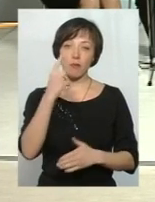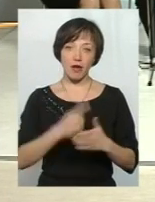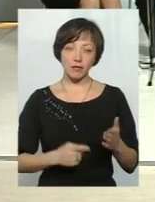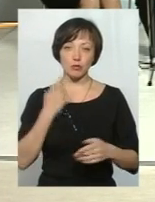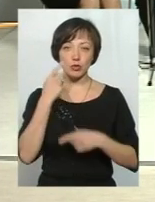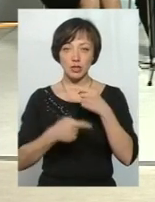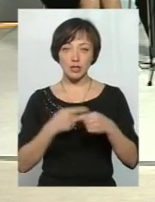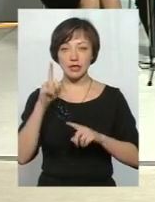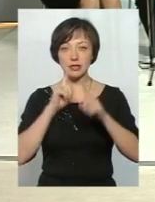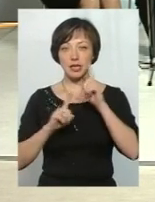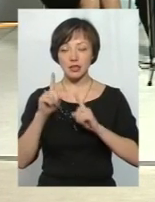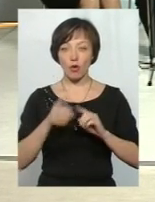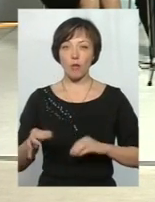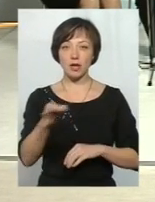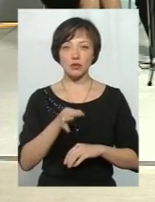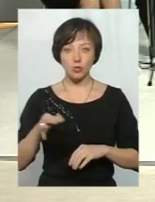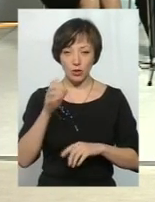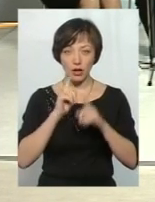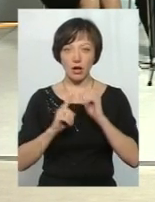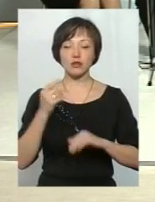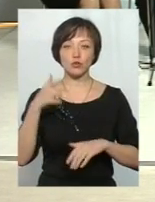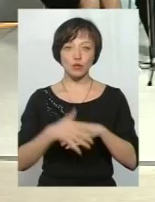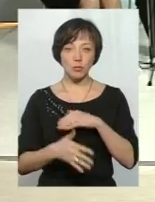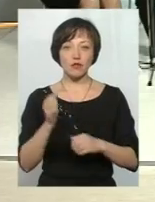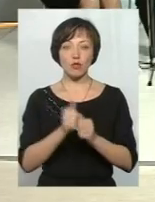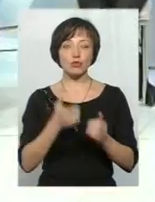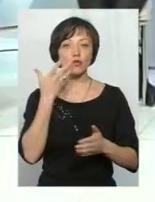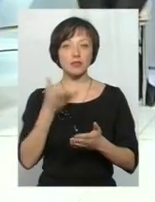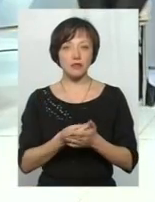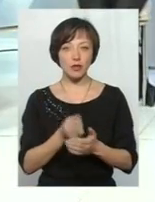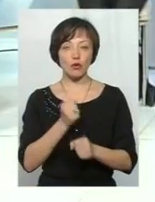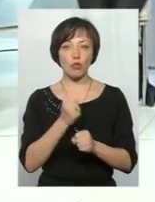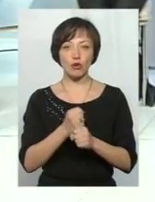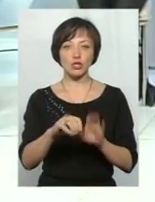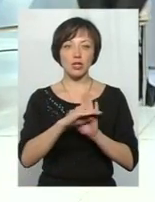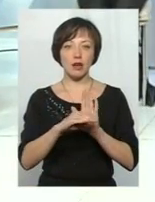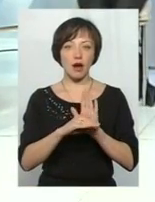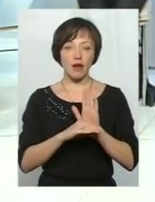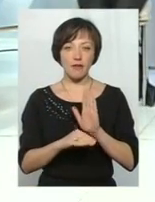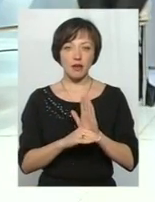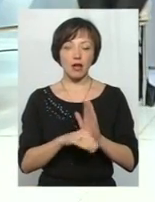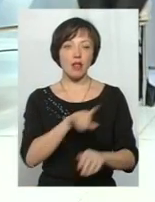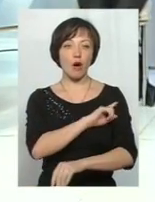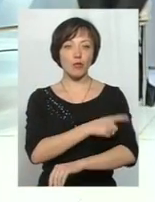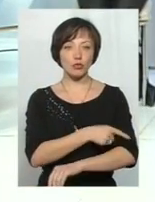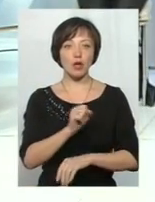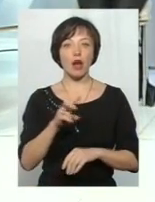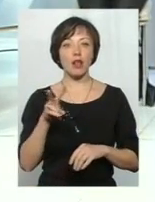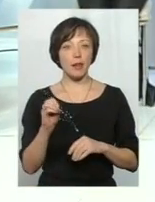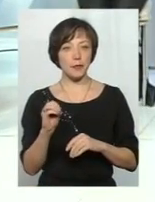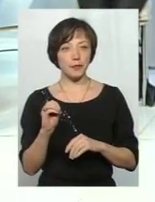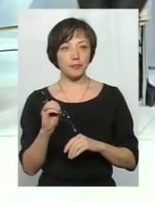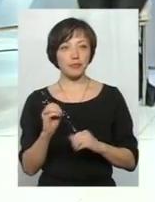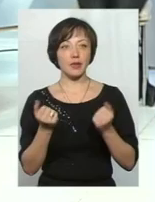і на сесіях обласної ради, тим паче, зрозуміло, в кожного свій робочий графік досить напружений. Проте,